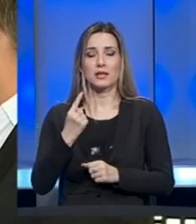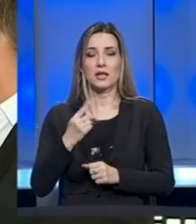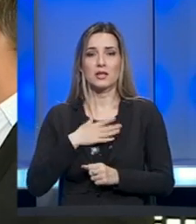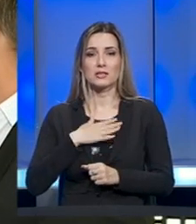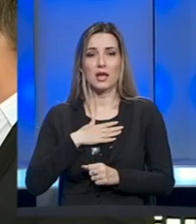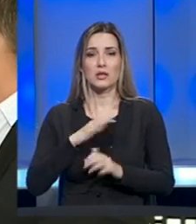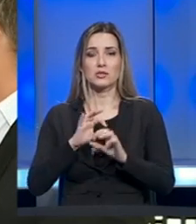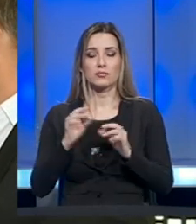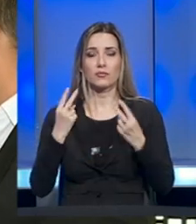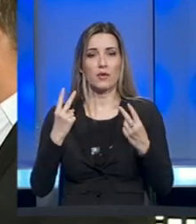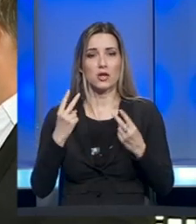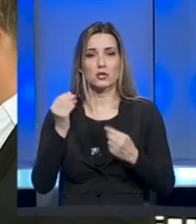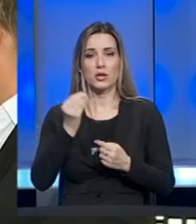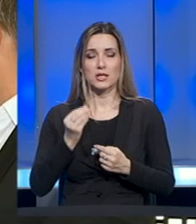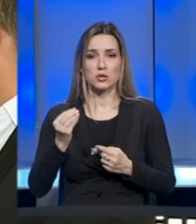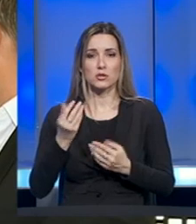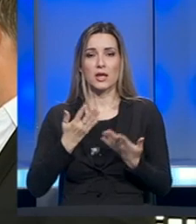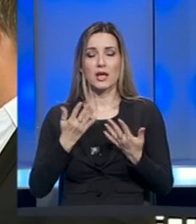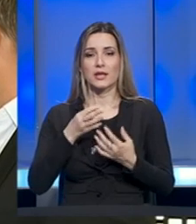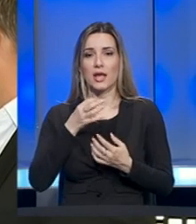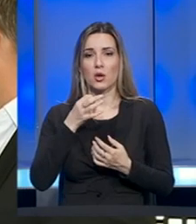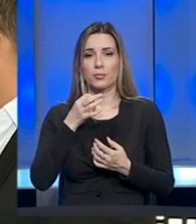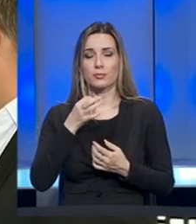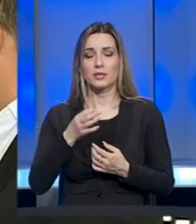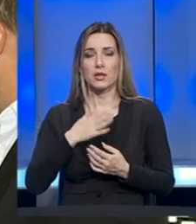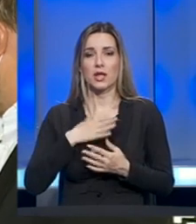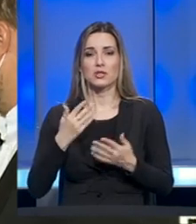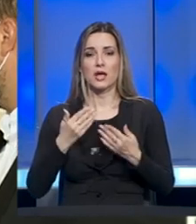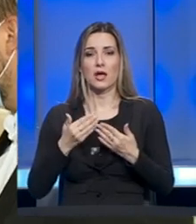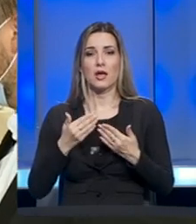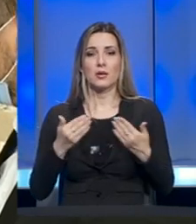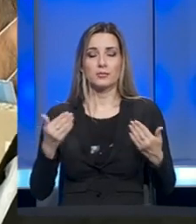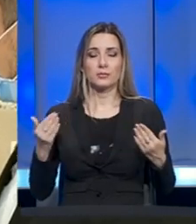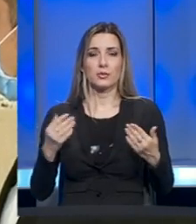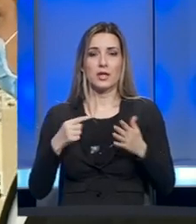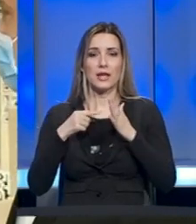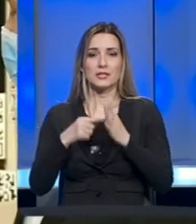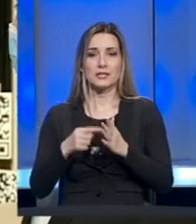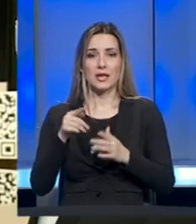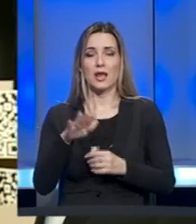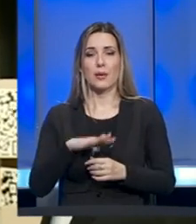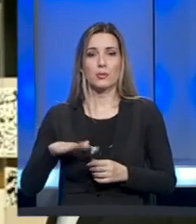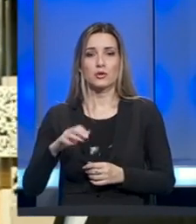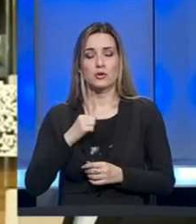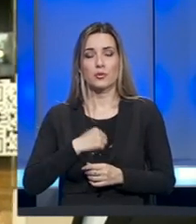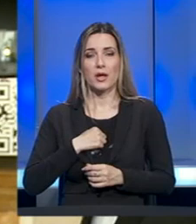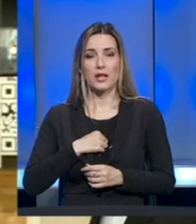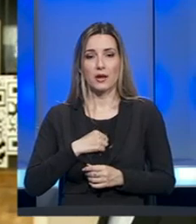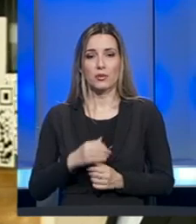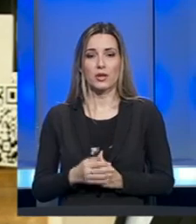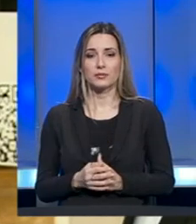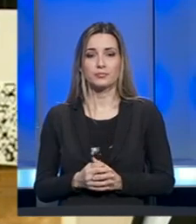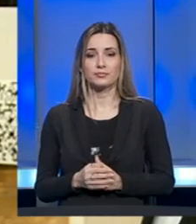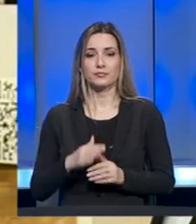nas izuzetno važnoj izložbi u pitanju je naša savremena umjetnička scena i to baš na prostoru Banja Luke i